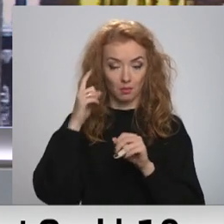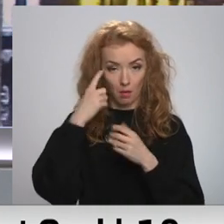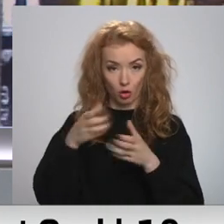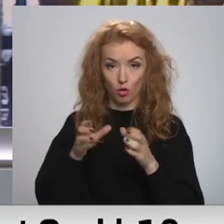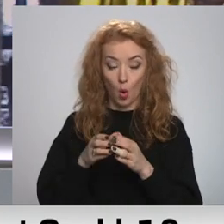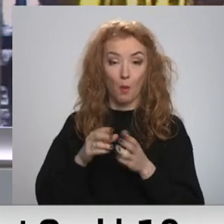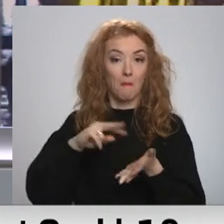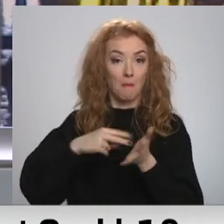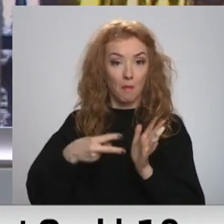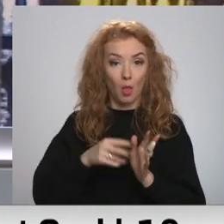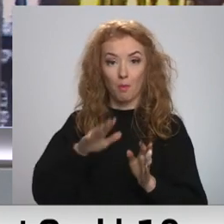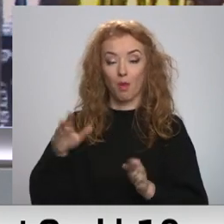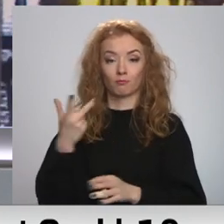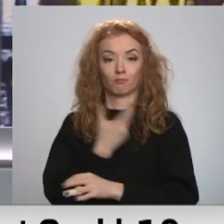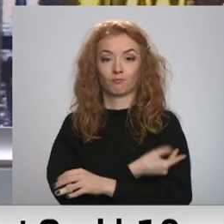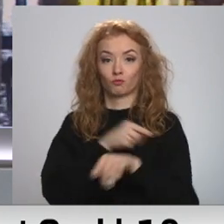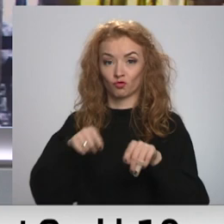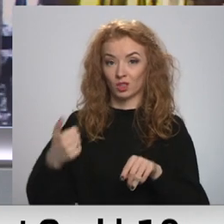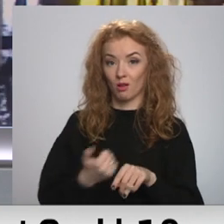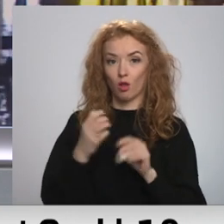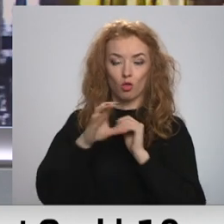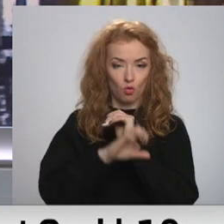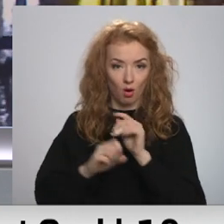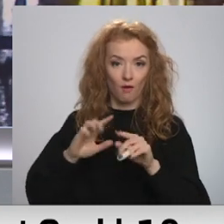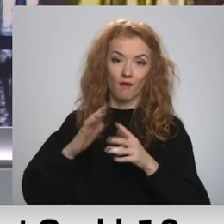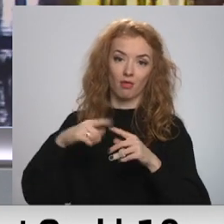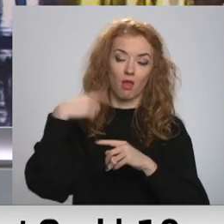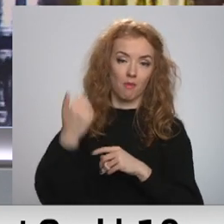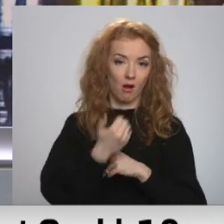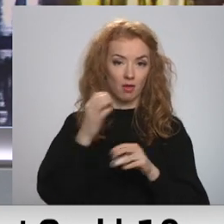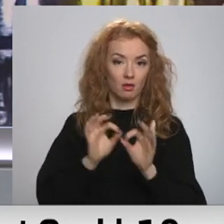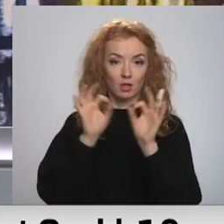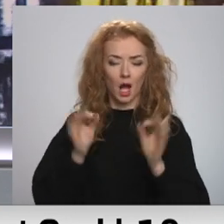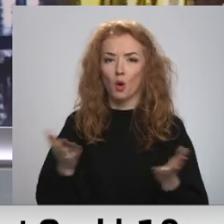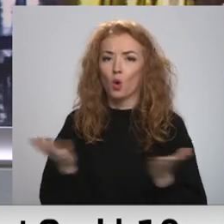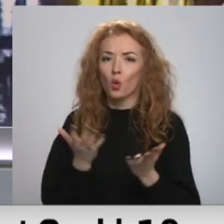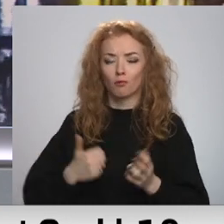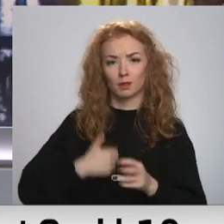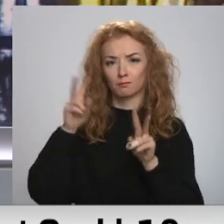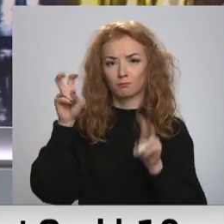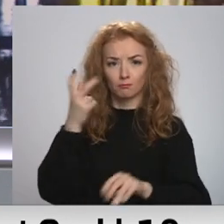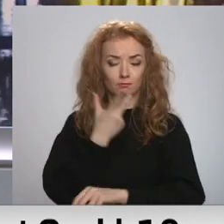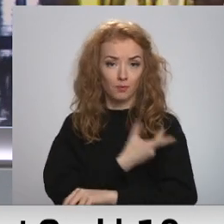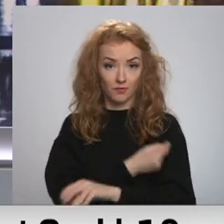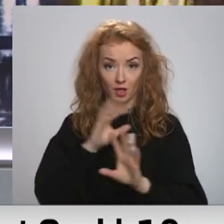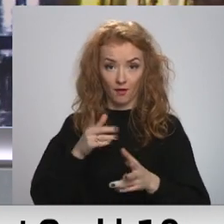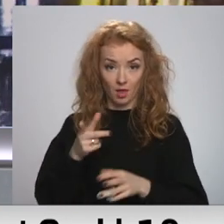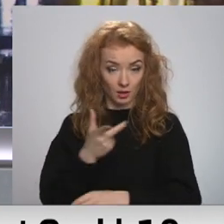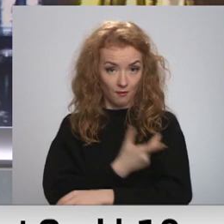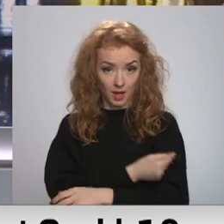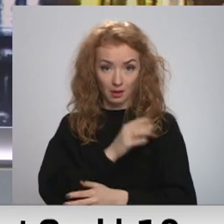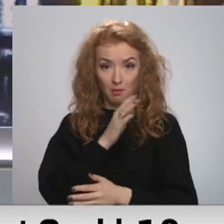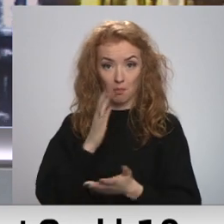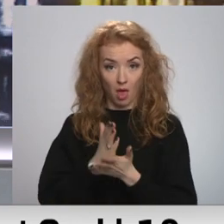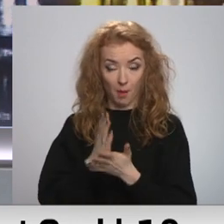ka bērnus varēs sākt vakcinēt šā gada nogalē, nākamā gada sākumā. Ar kur vakcīnu potēs un vai vakcīnas pienāksies pilnīgi